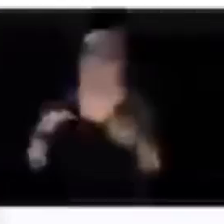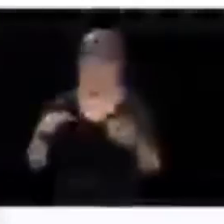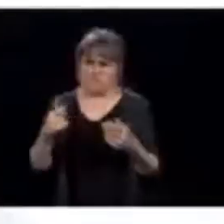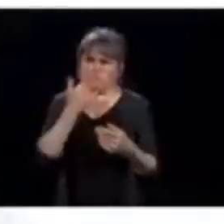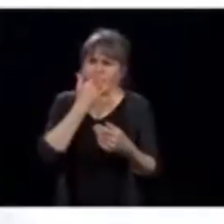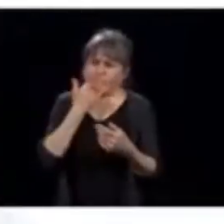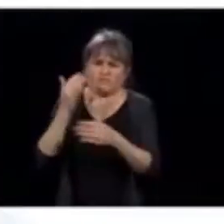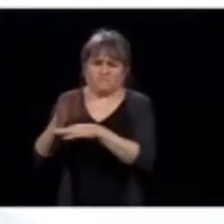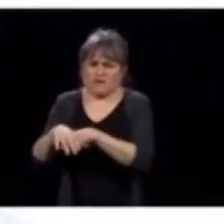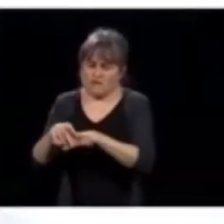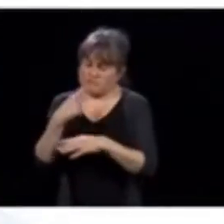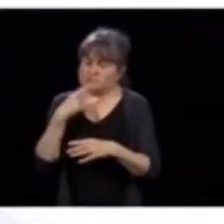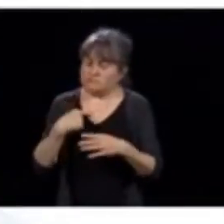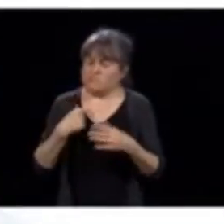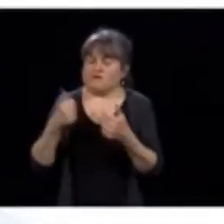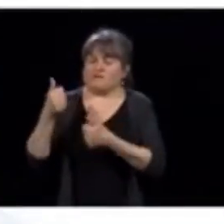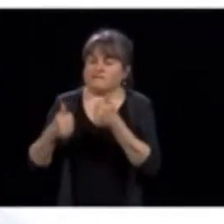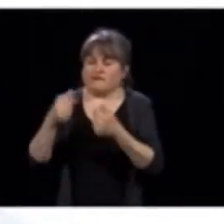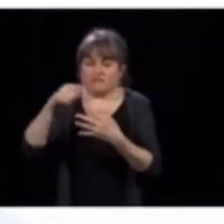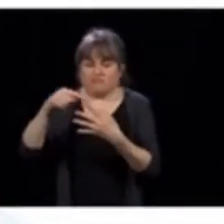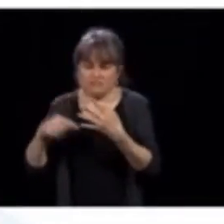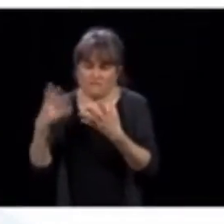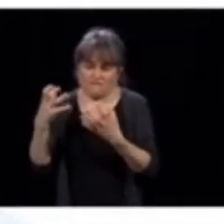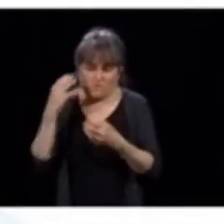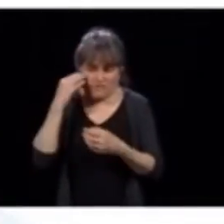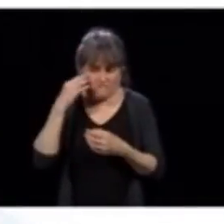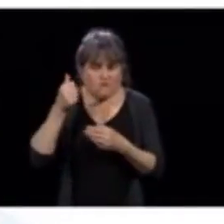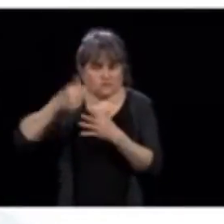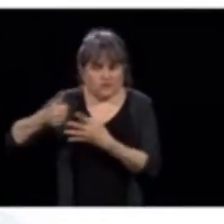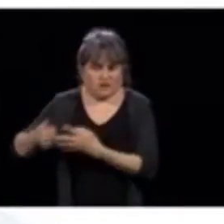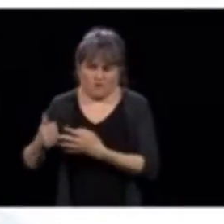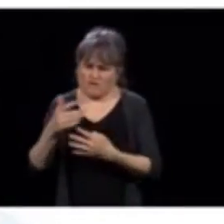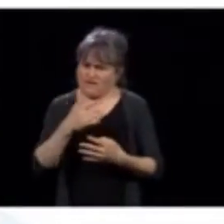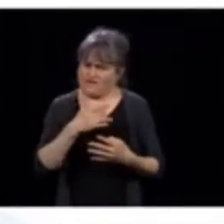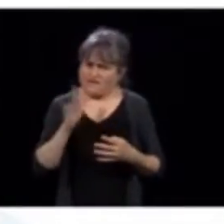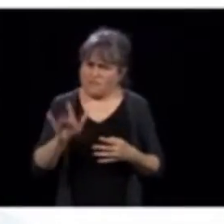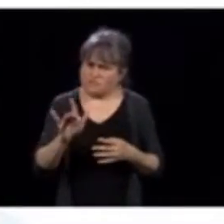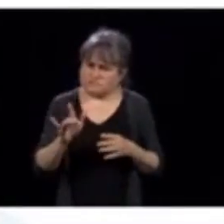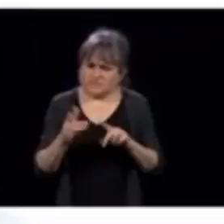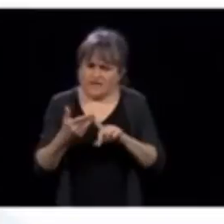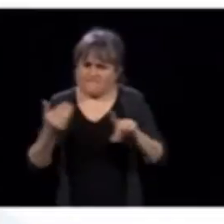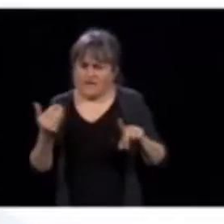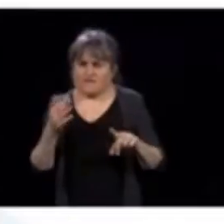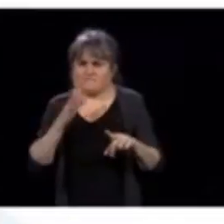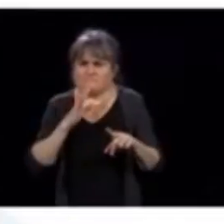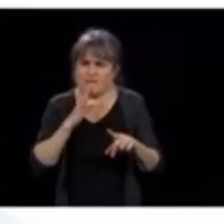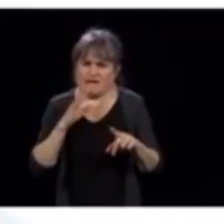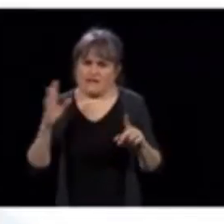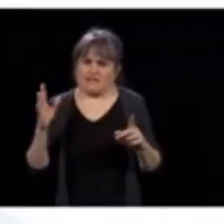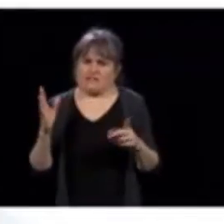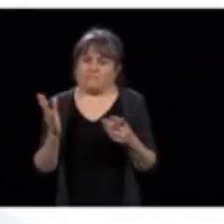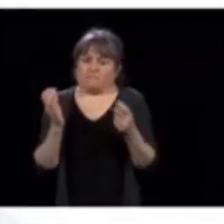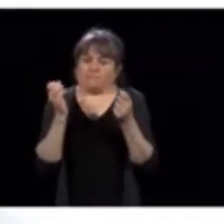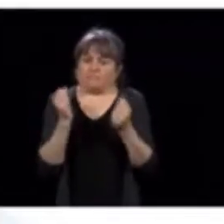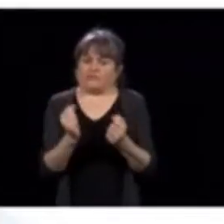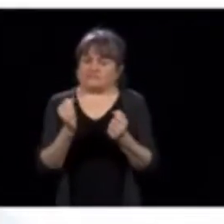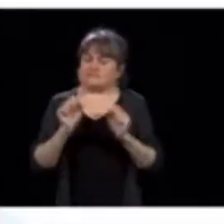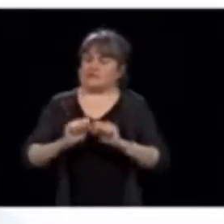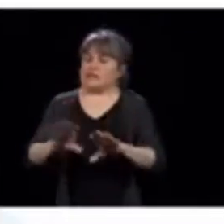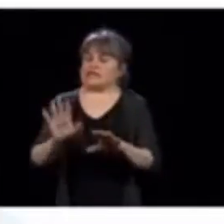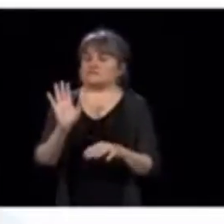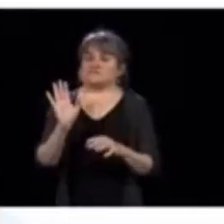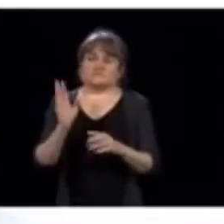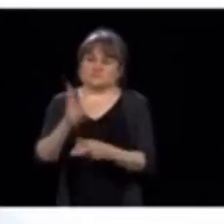est urgente et qui pourrait mettre en danger la vie d'un patient. Il n'y jamais été question de ça. Donc, est-ce qu'il eu une erreur d'évaluation?